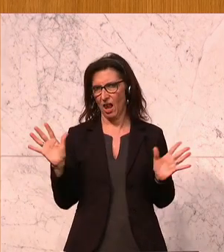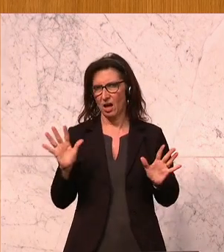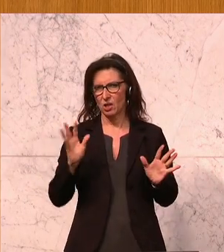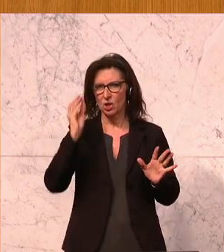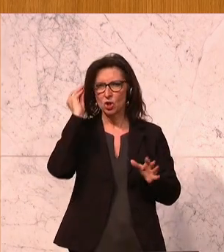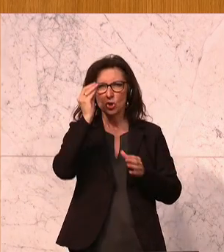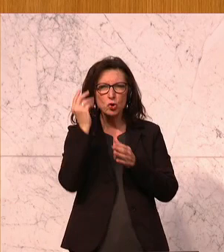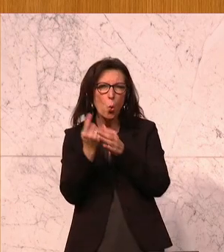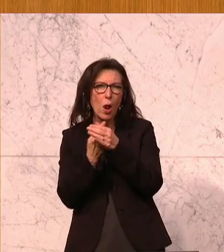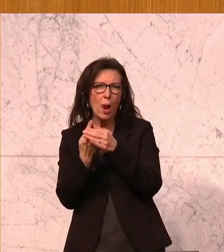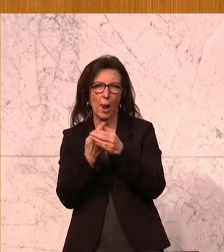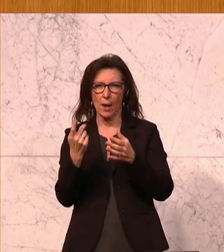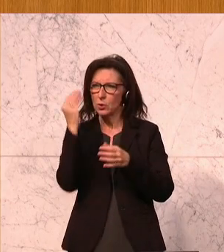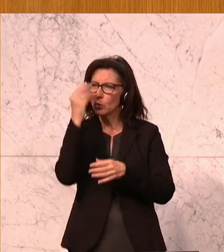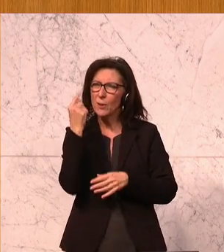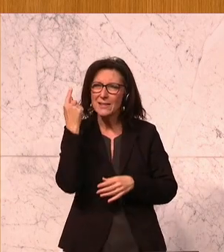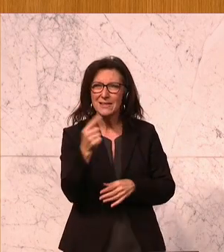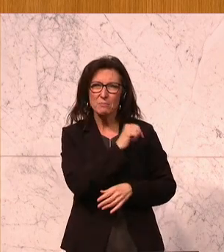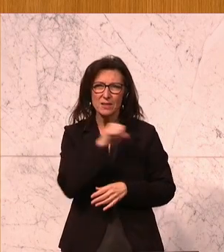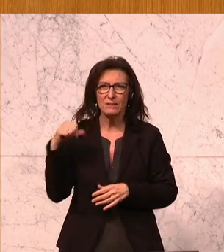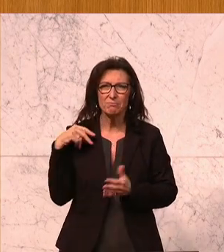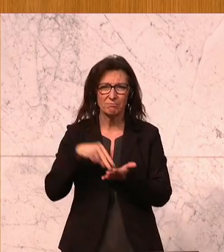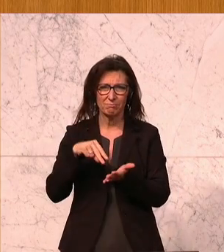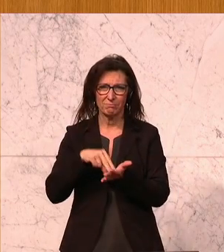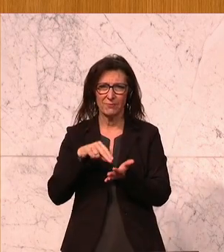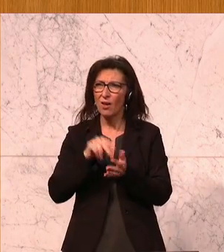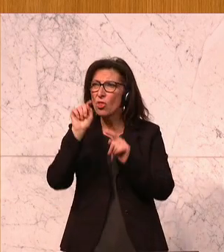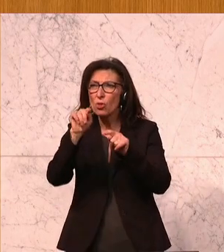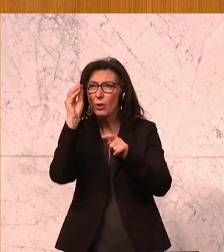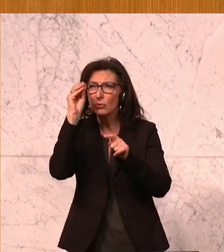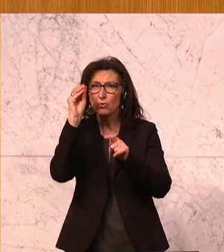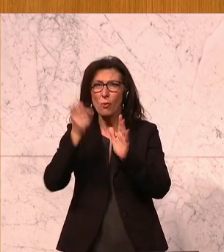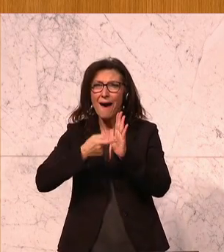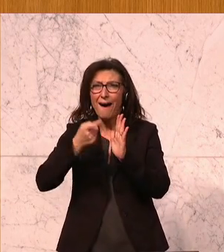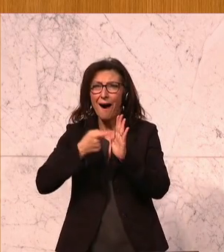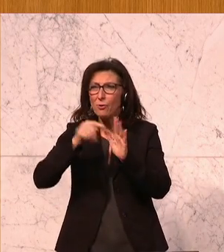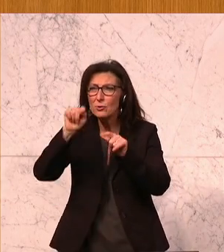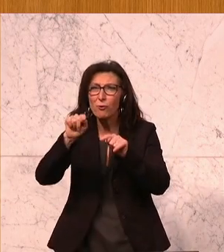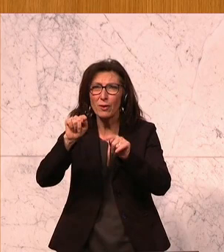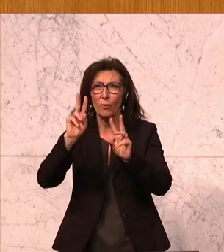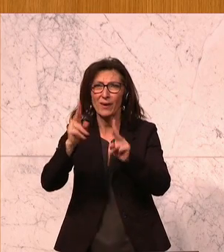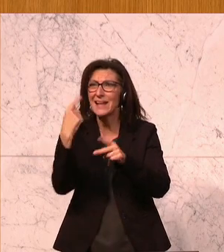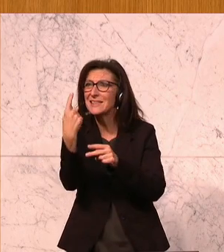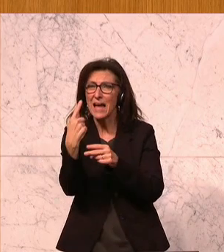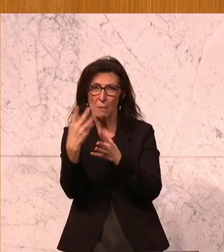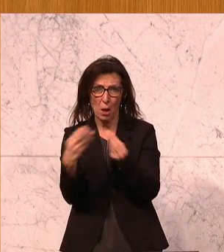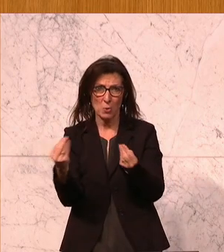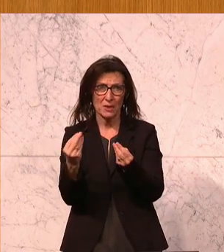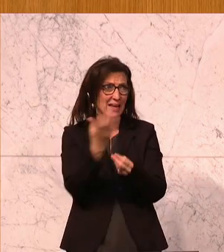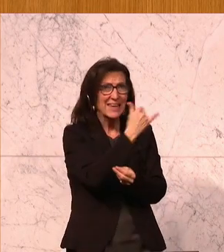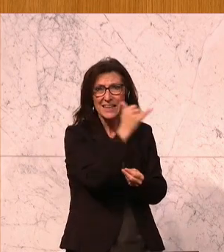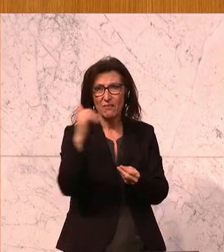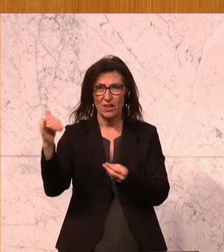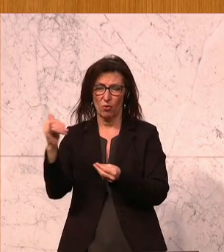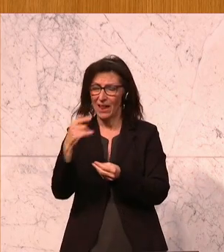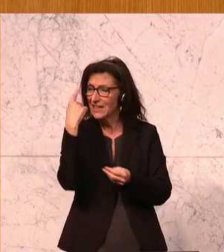Schulautonomie, echte Schulautonomie, damit die Herausforderungen dort angegangen werden können, wo sie auch sind. Individuell und autonom